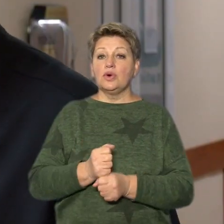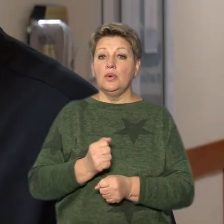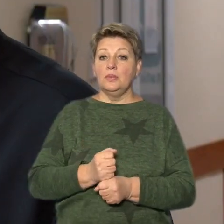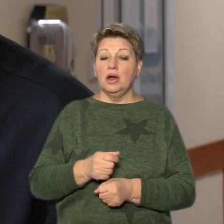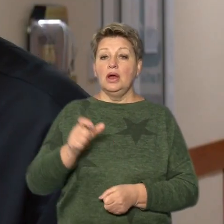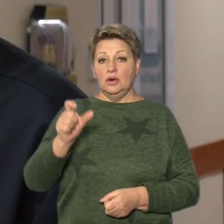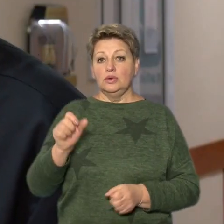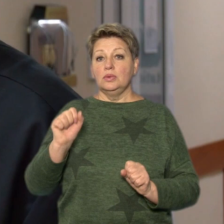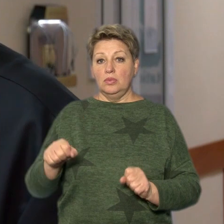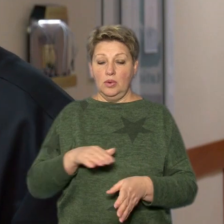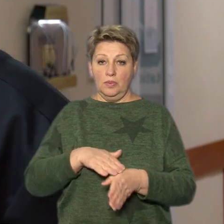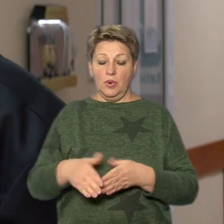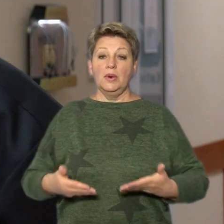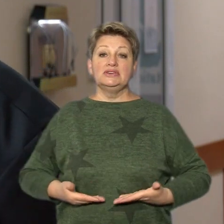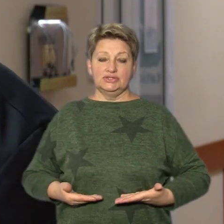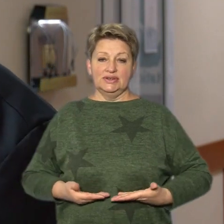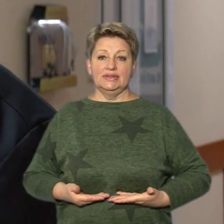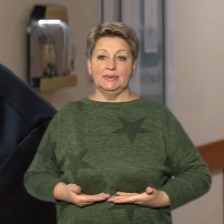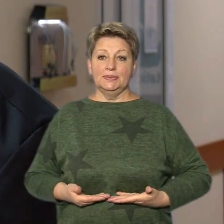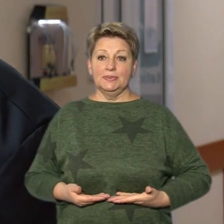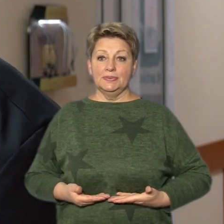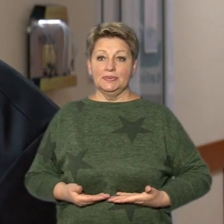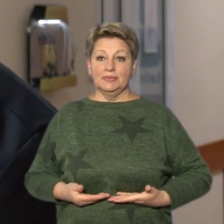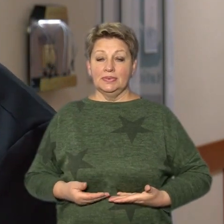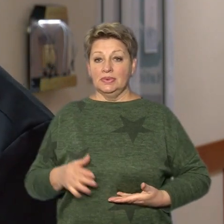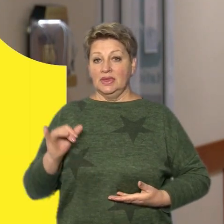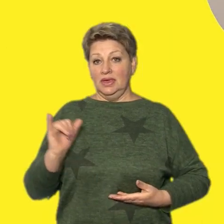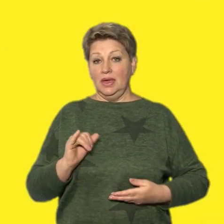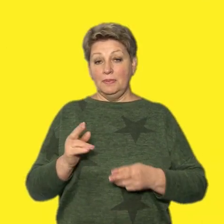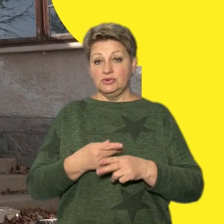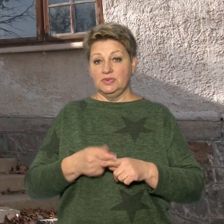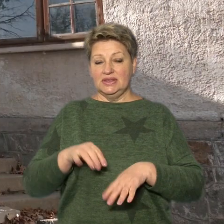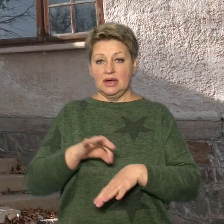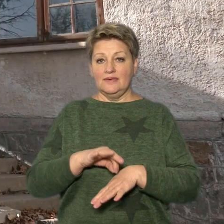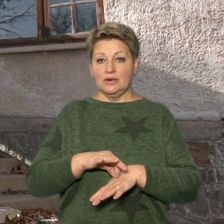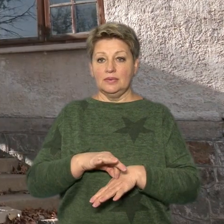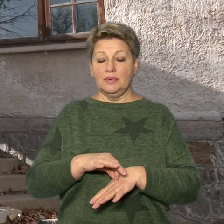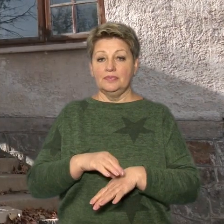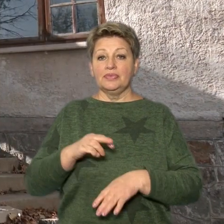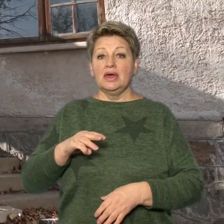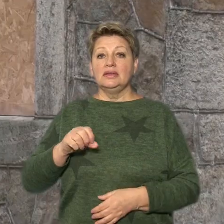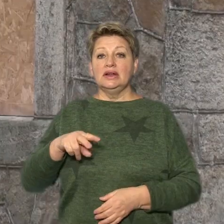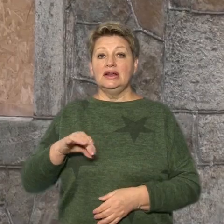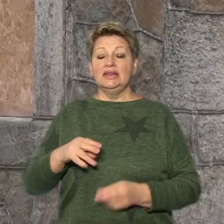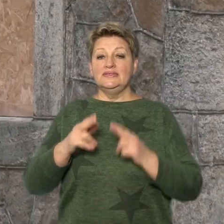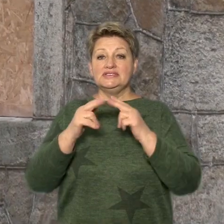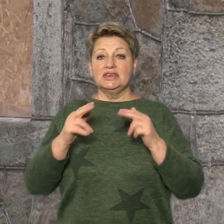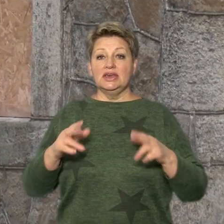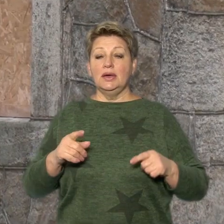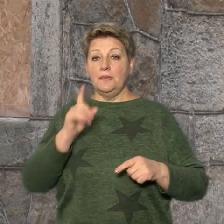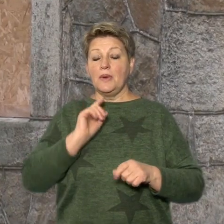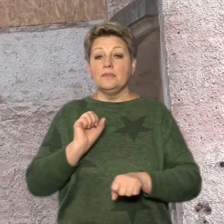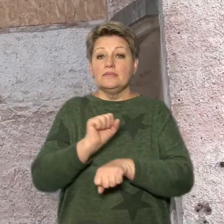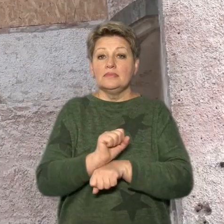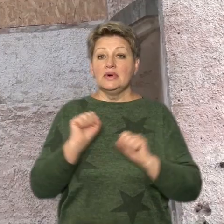повноцінно жити і позбутися цієї хвороби. Тальнівський палат Шувалових консервують на зиму.